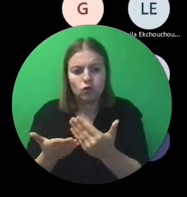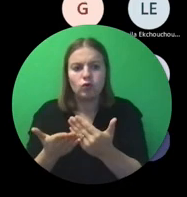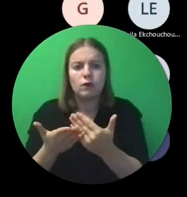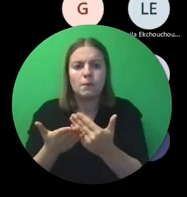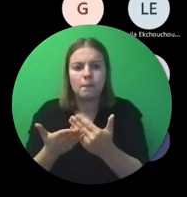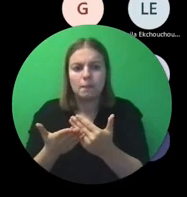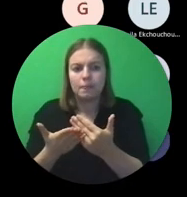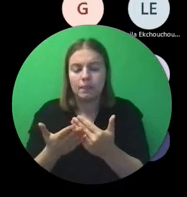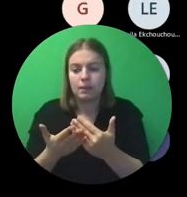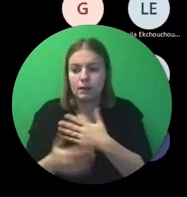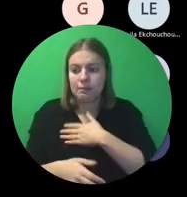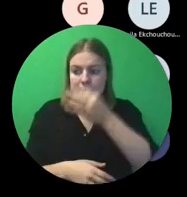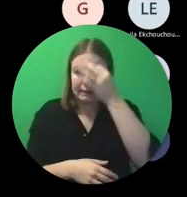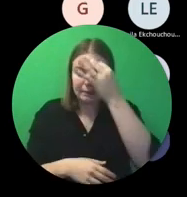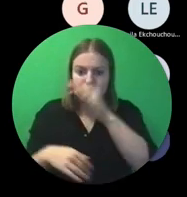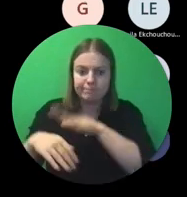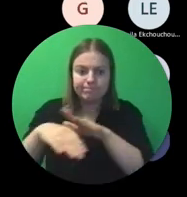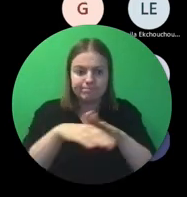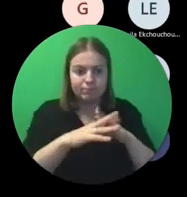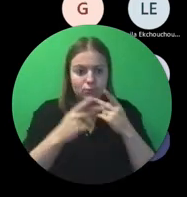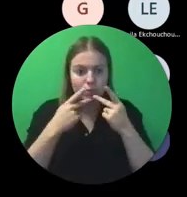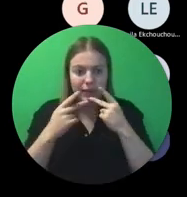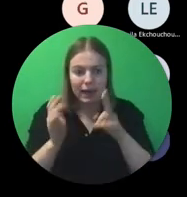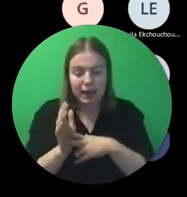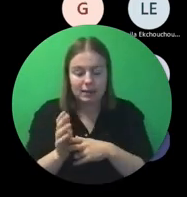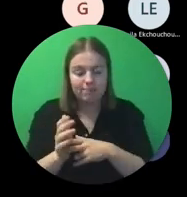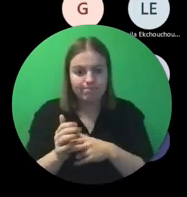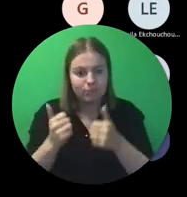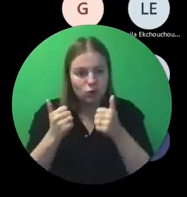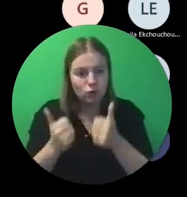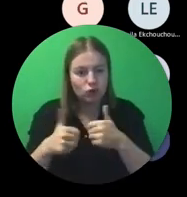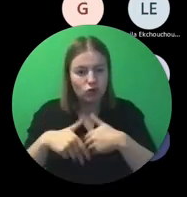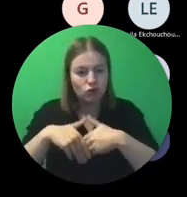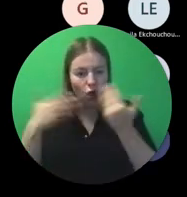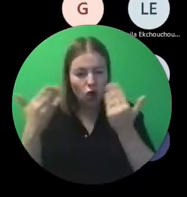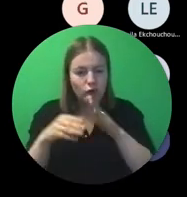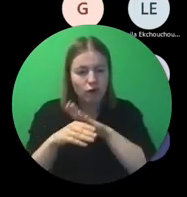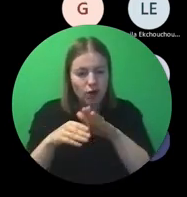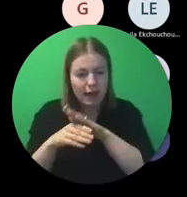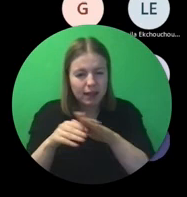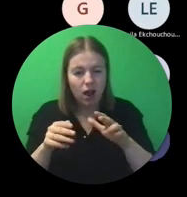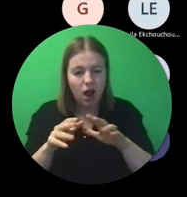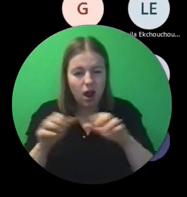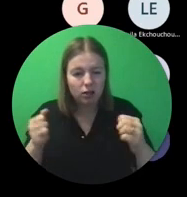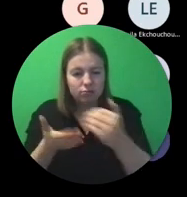Dat ik gewoon alleen kan zeggen, doe dat zo grondig en duidelijk en volledig mogelijk.